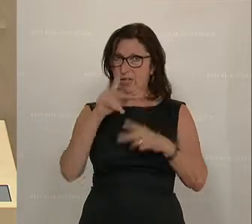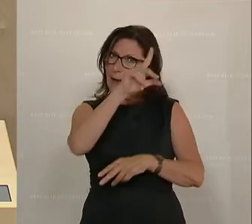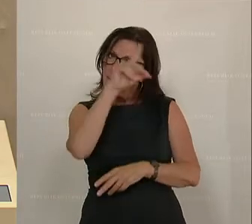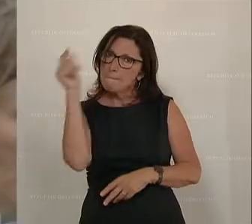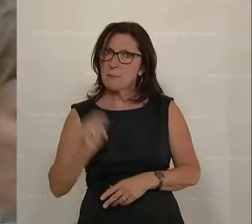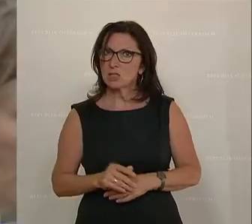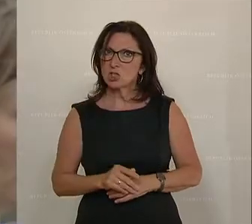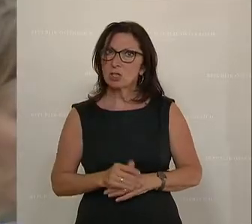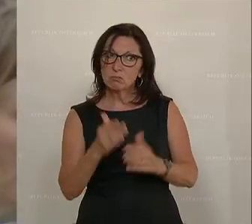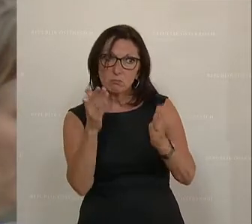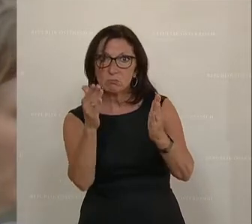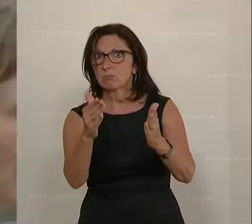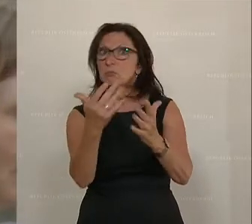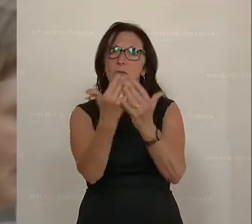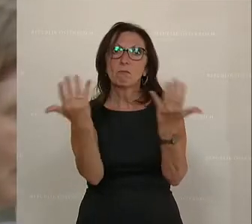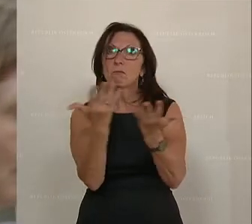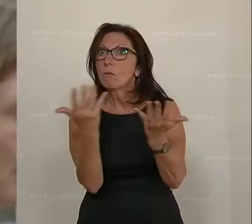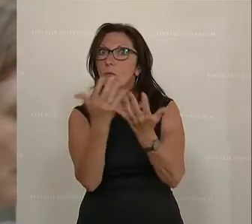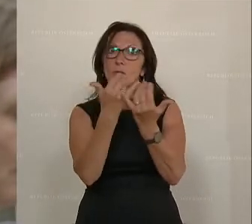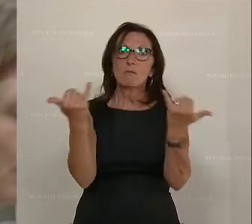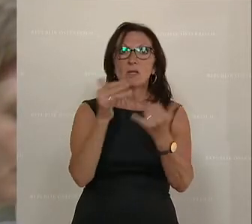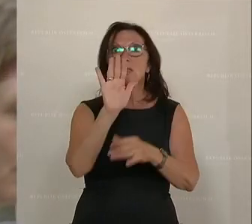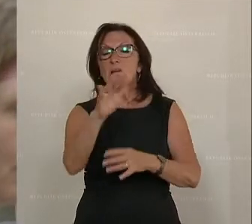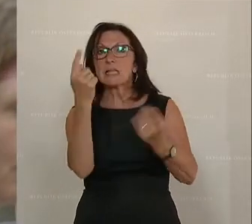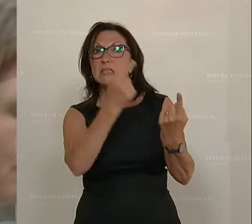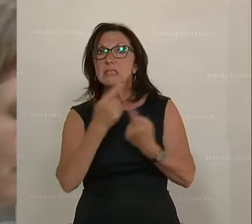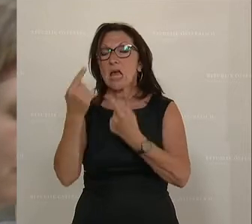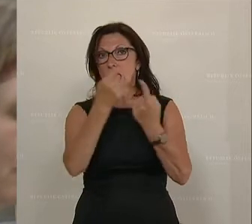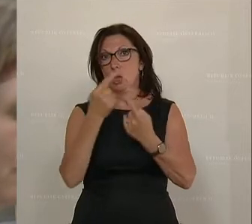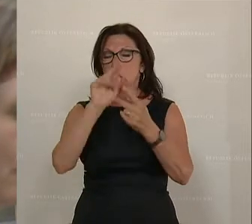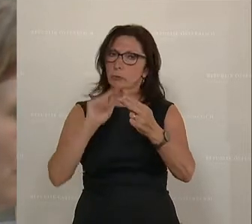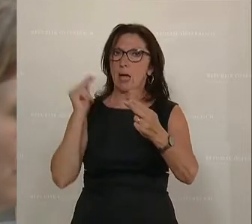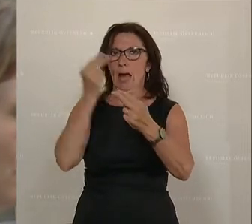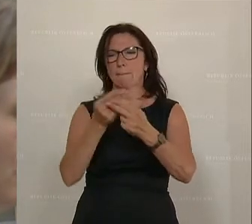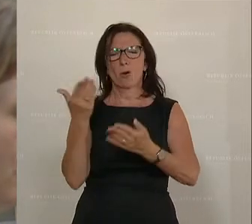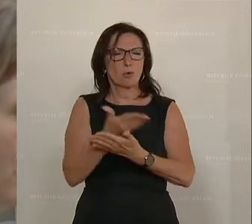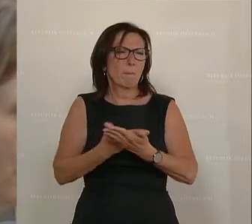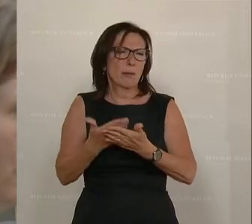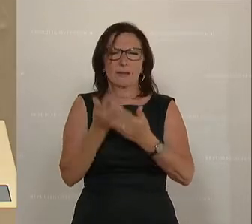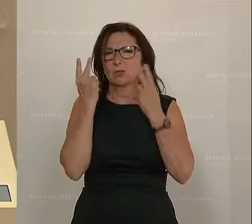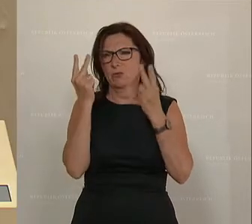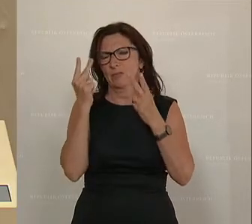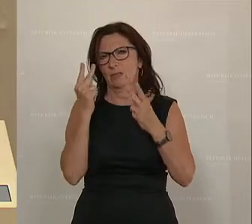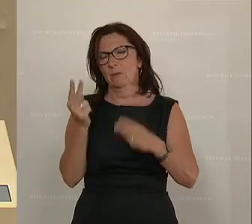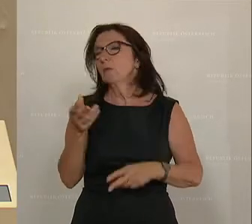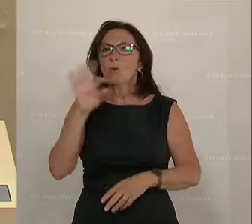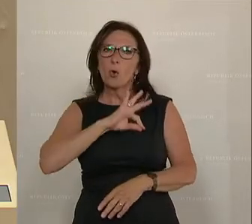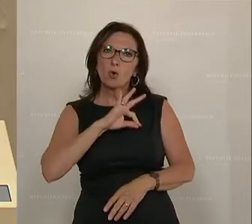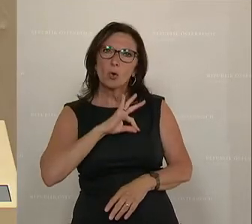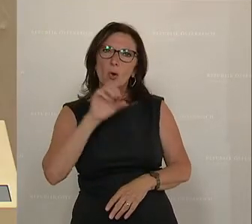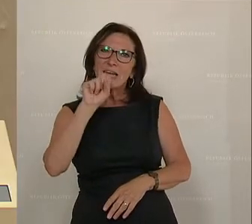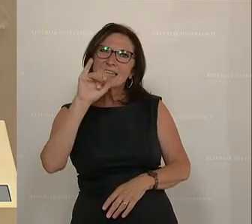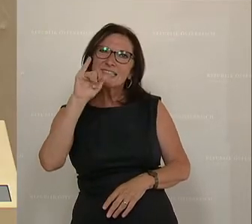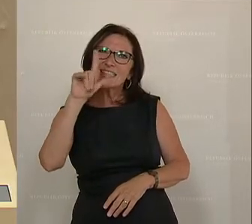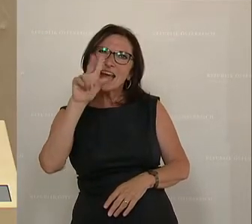dort abholen, wo sie auch stehen. Und Bildung ist ein wichtiges Gut. Und der Herr Kollege Silbern von der SPÖ hat es